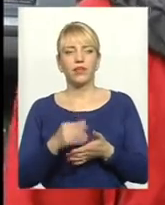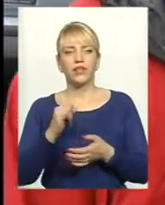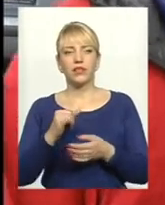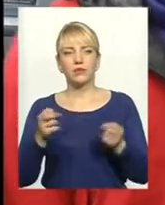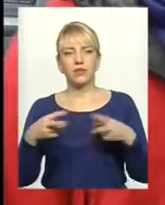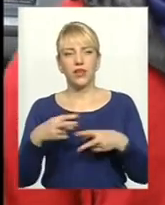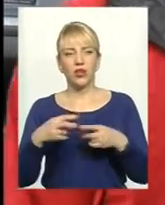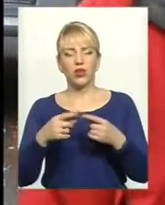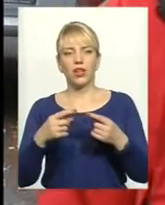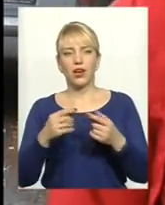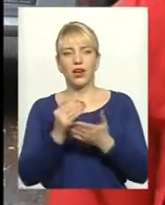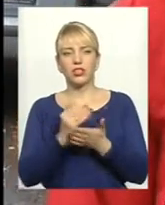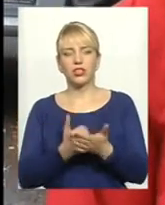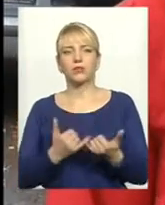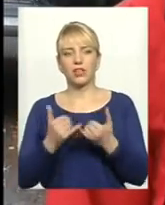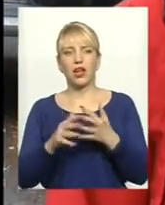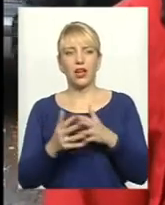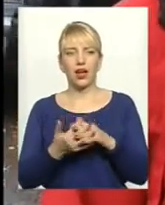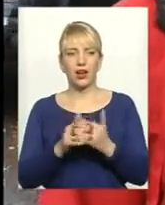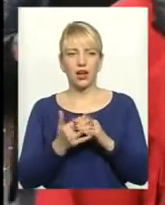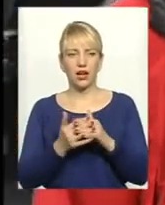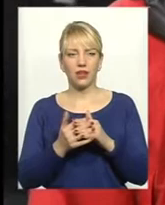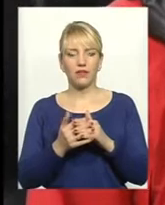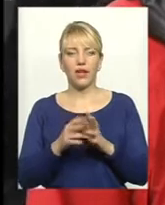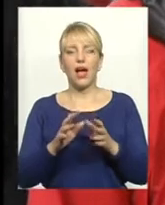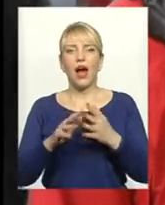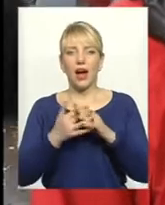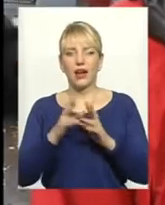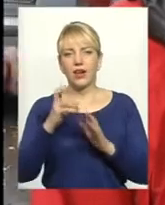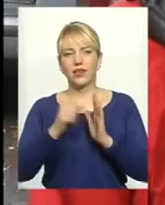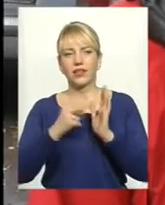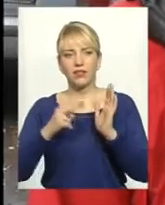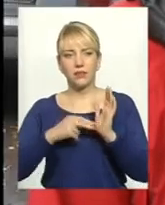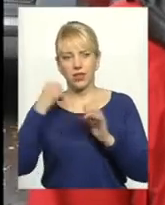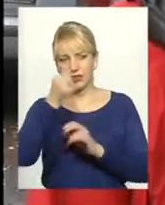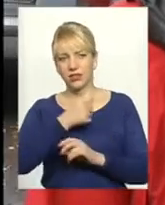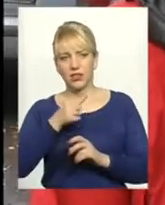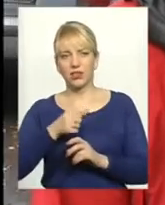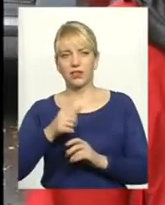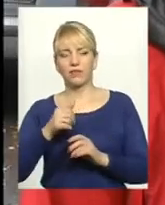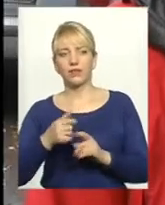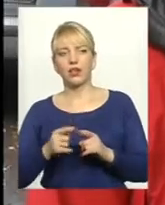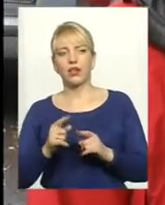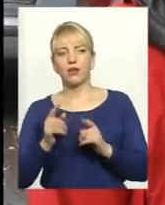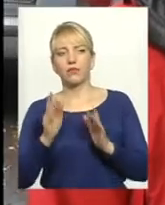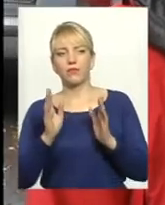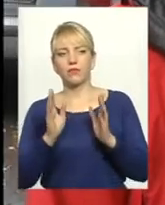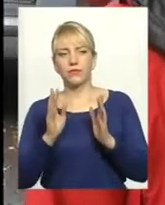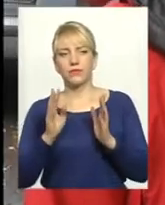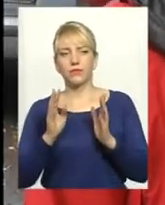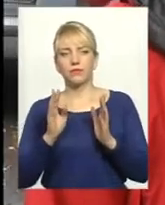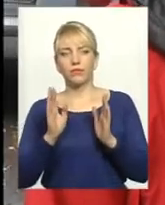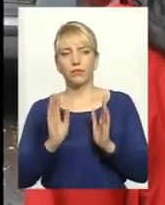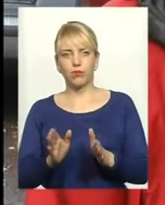аграріїв, аграріїв на 2017 рік стане, особливо малих фермерів, стане